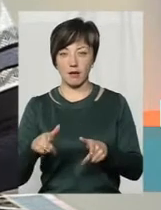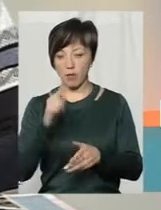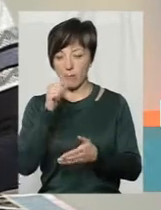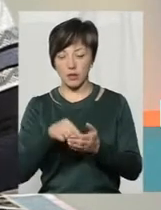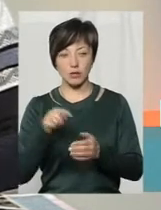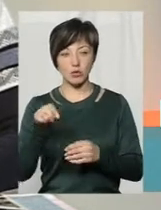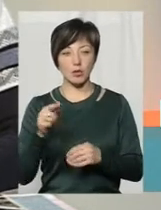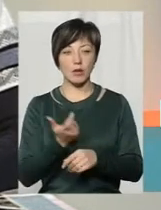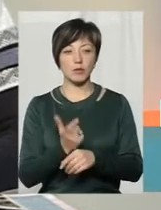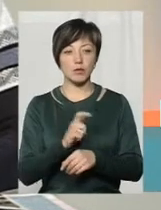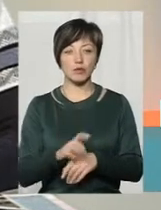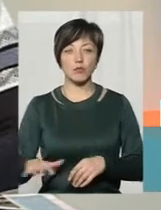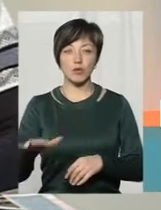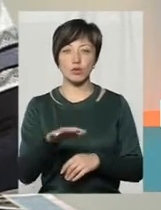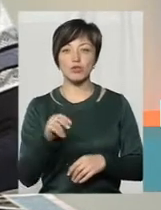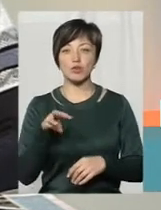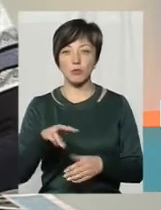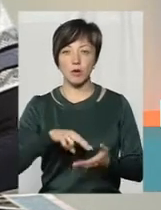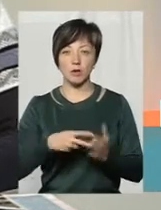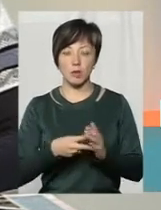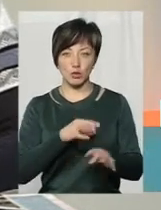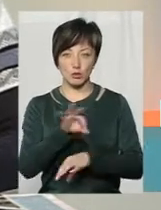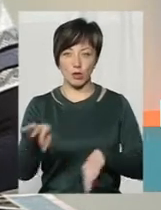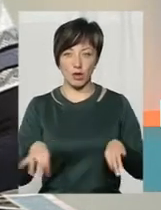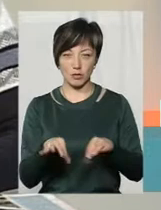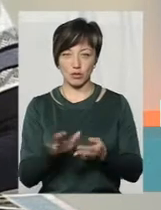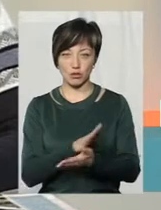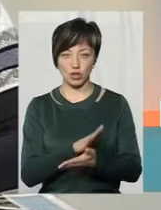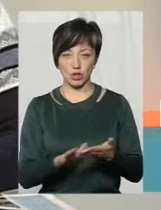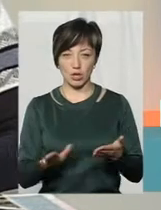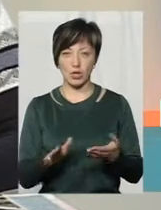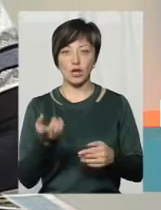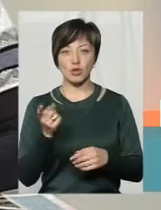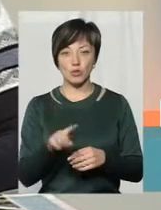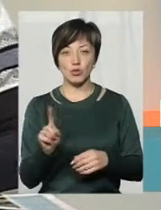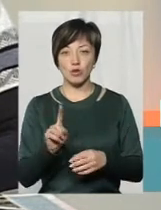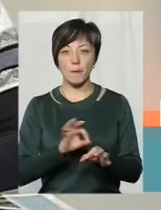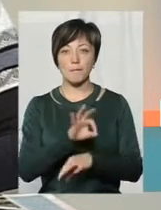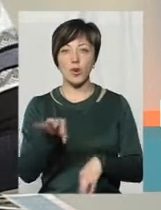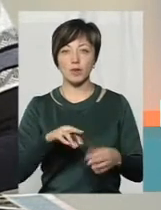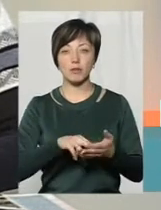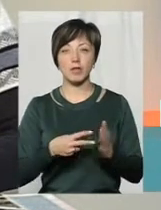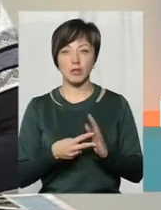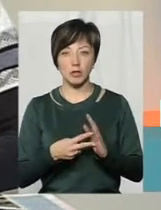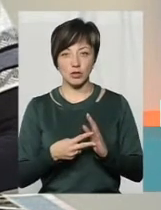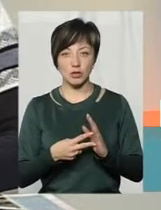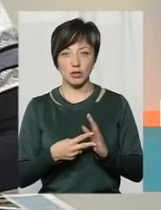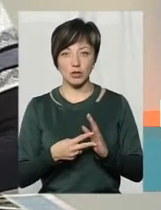Ось більші площі, ніж було передбачено проєктом, розчищалися. Тому що проєктом передбачено